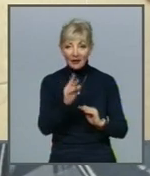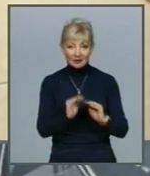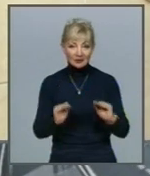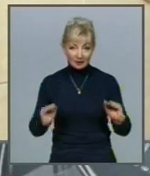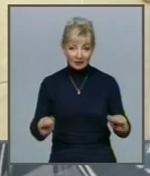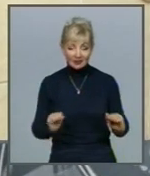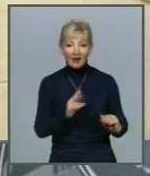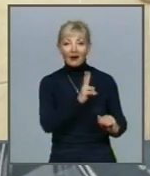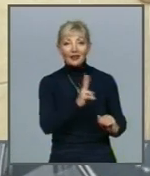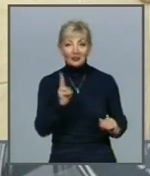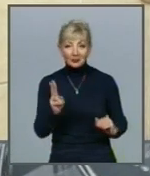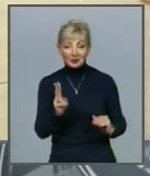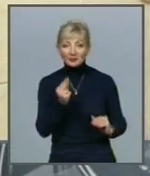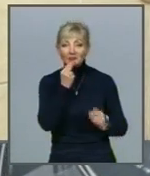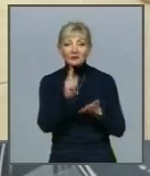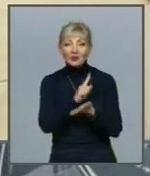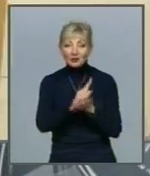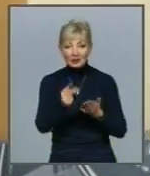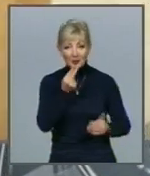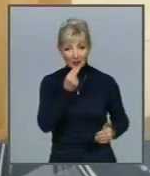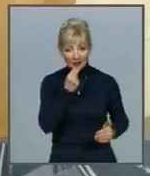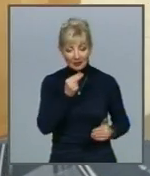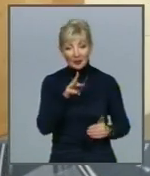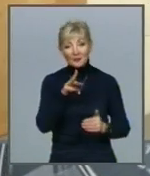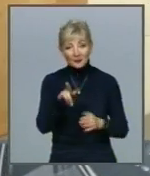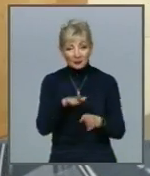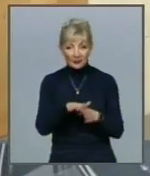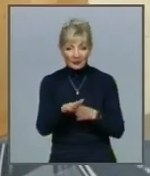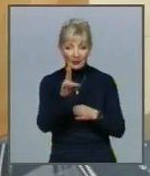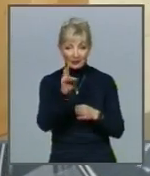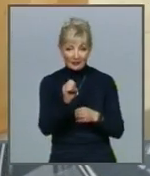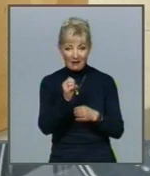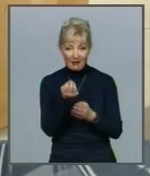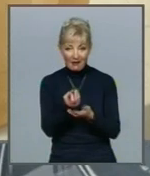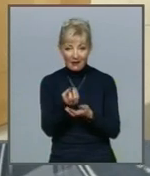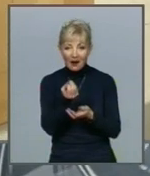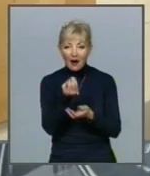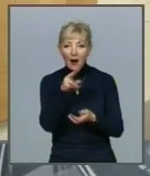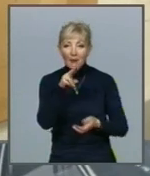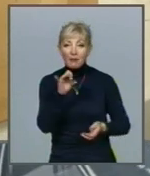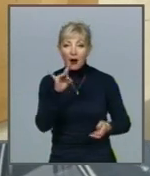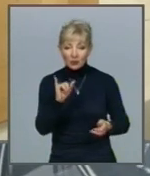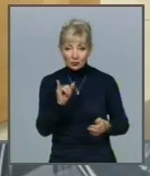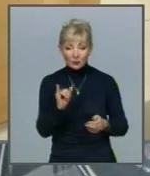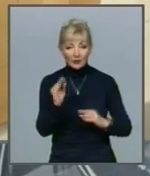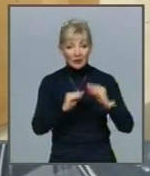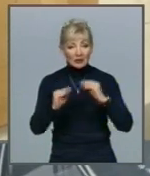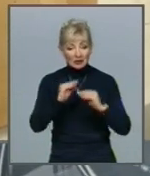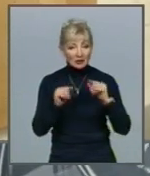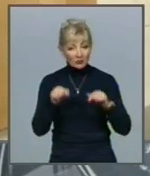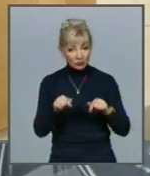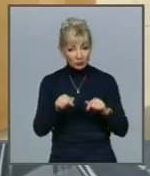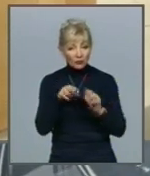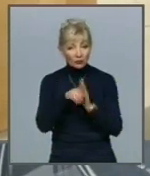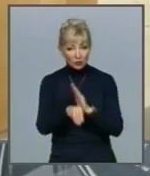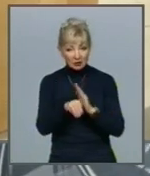дієтическе питання, ми їх делаємо на пару» «А із чого составу?» «Состав тут входит